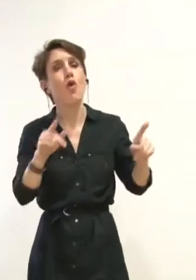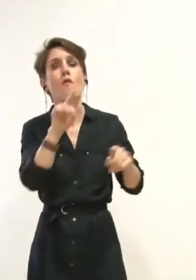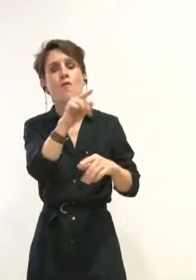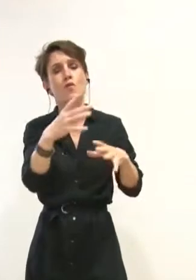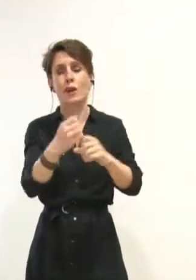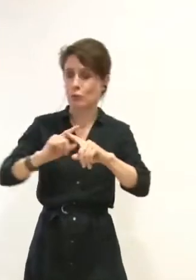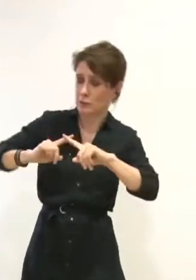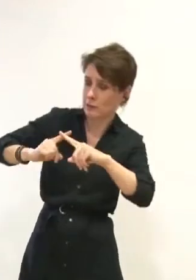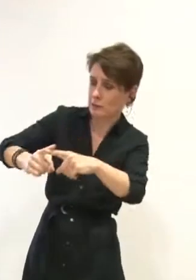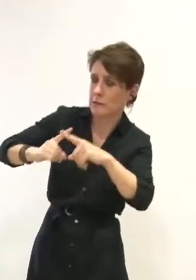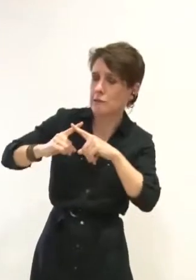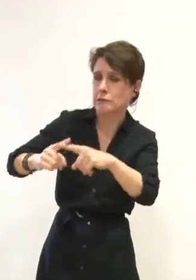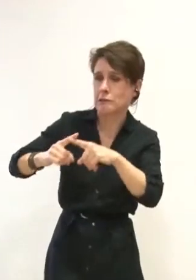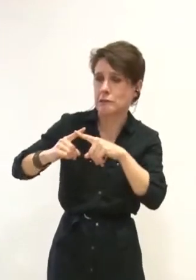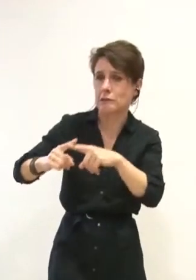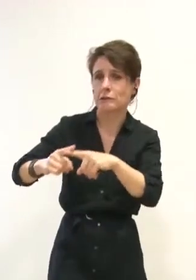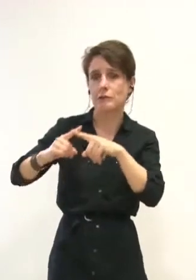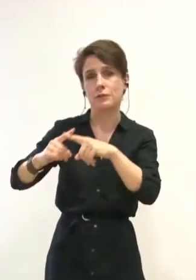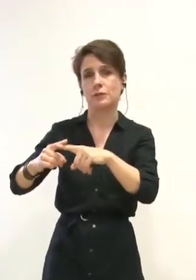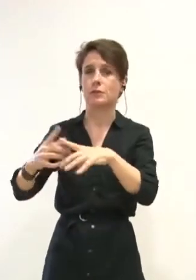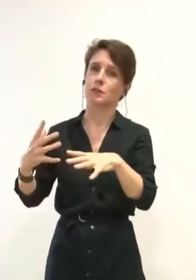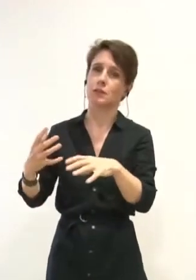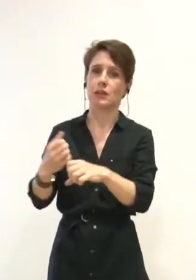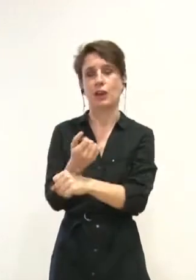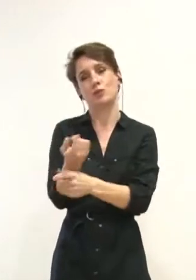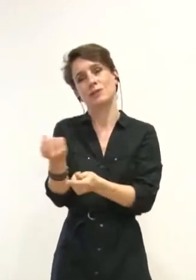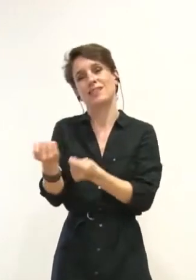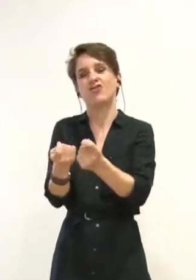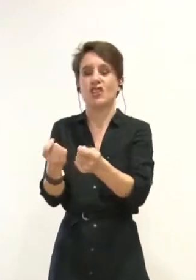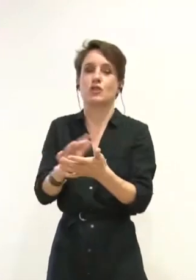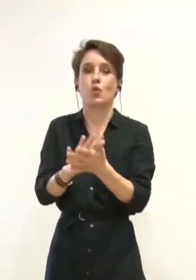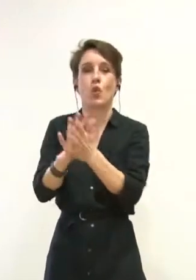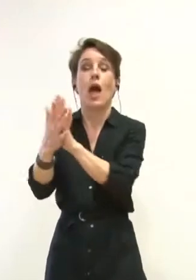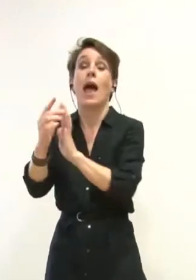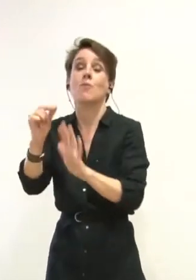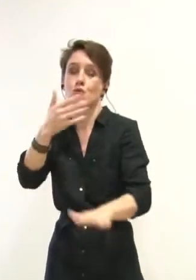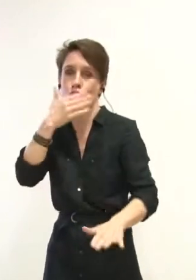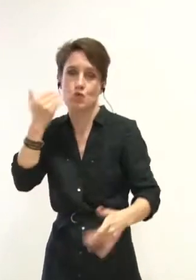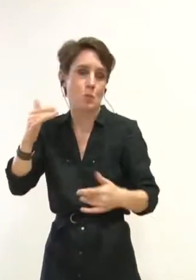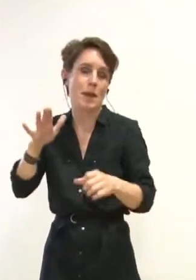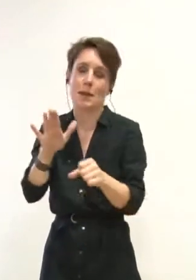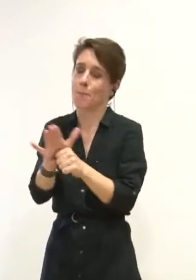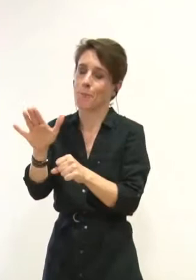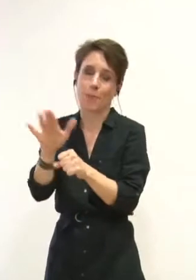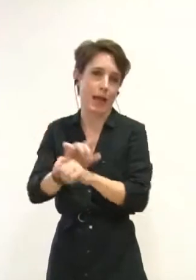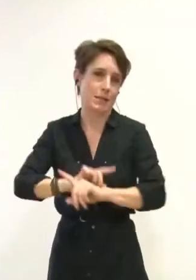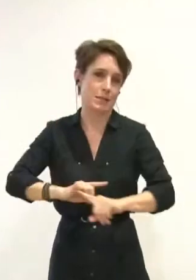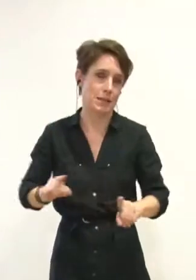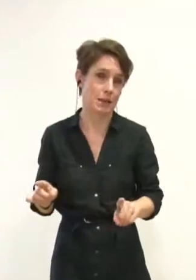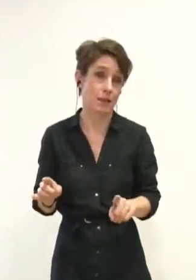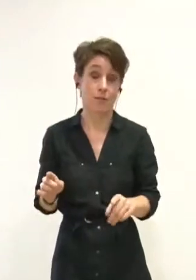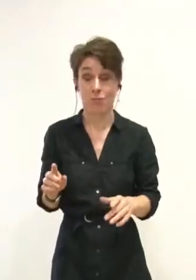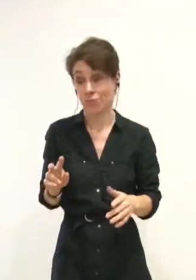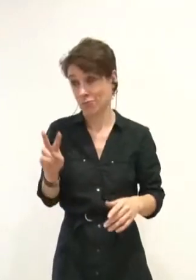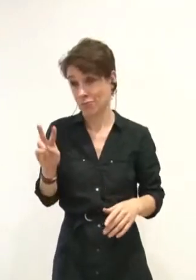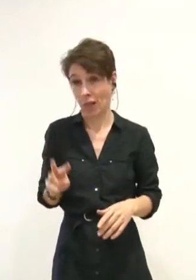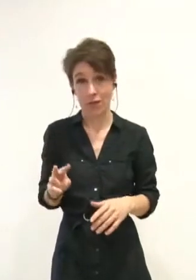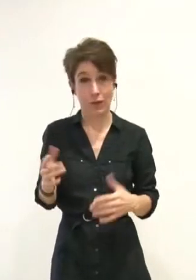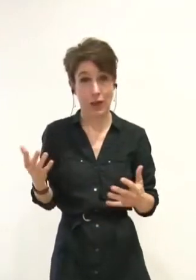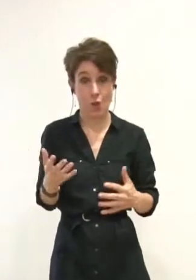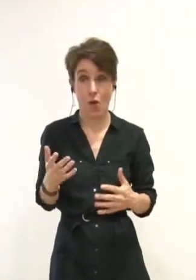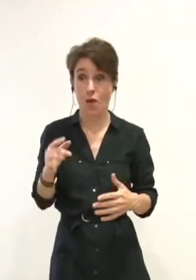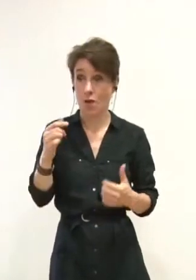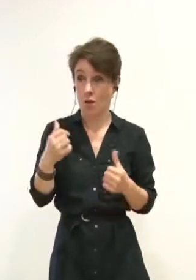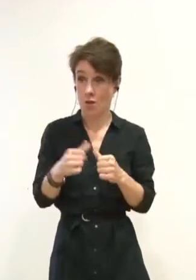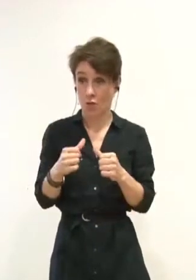gestion de ces agents, mais qui ne va pas assez loin. La réalité, c'est qu'il faut toujours environ 5